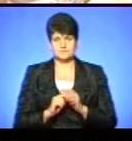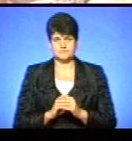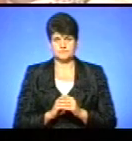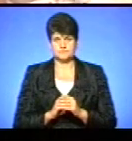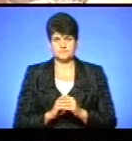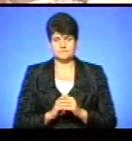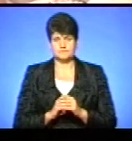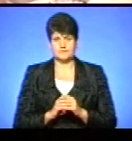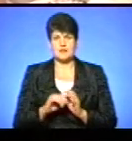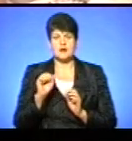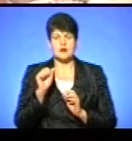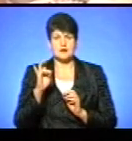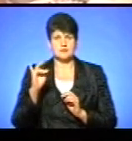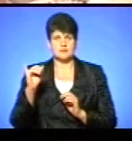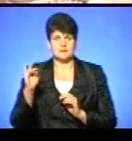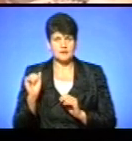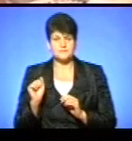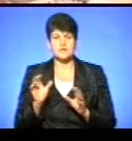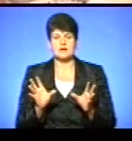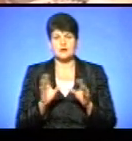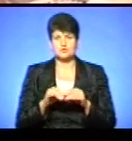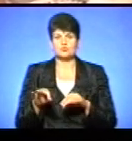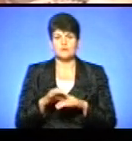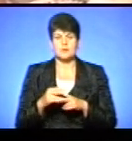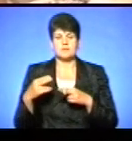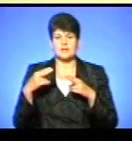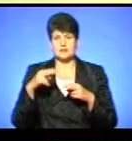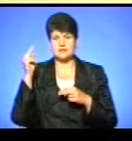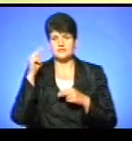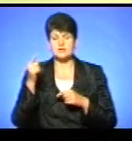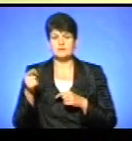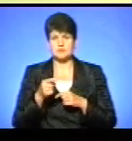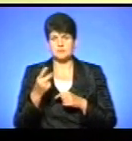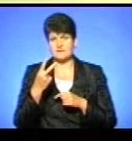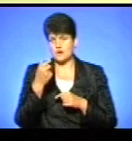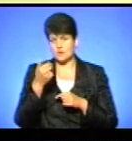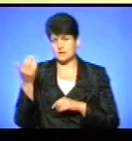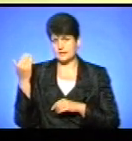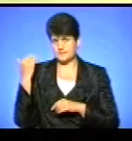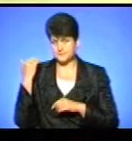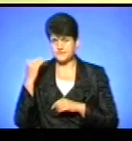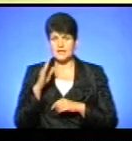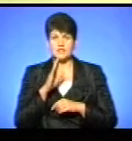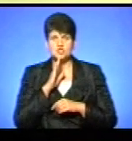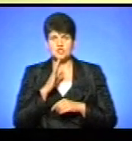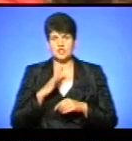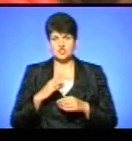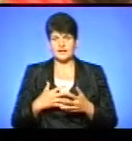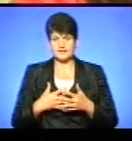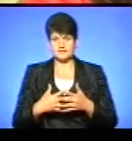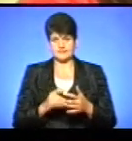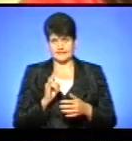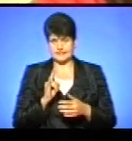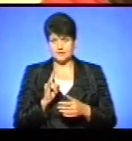Аміна Дауда Іку разом з чоловіком приїхала на навчання до Тернополя два роки тому. Жінка чекає на дитину.